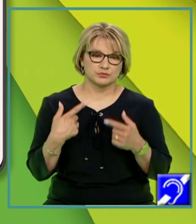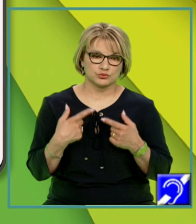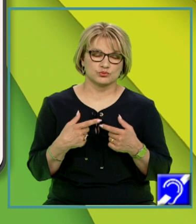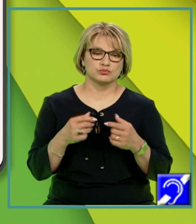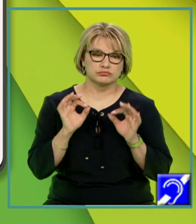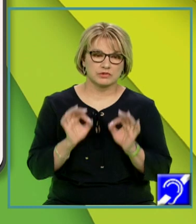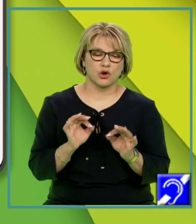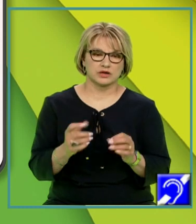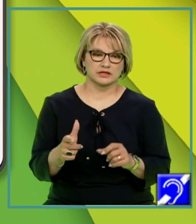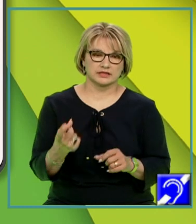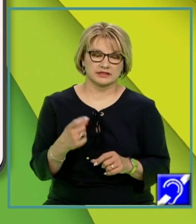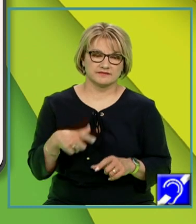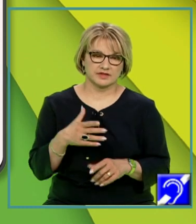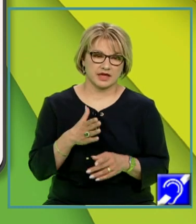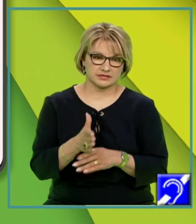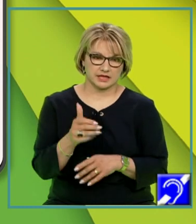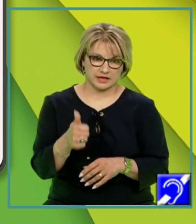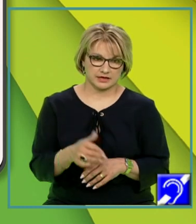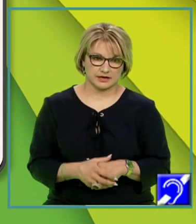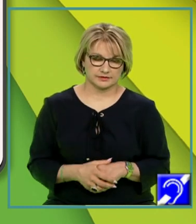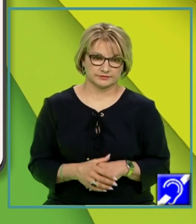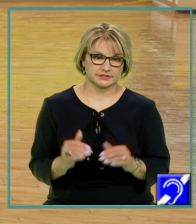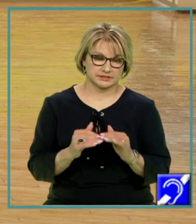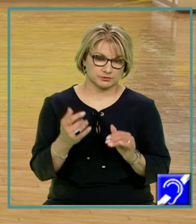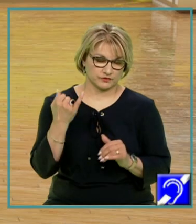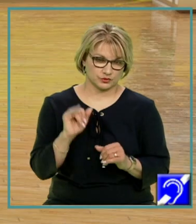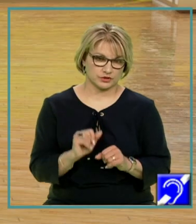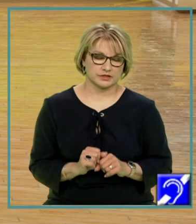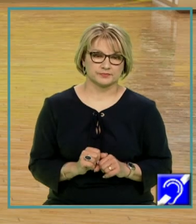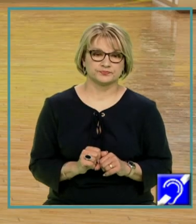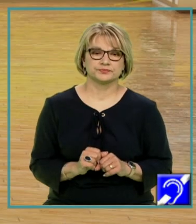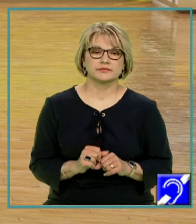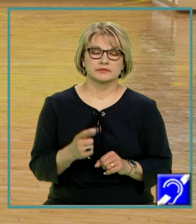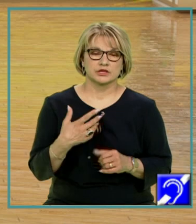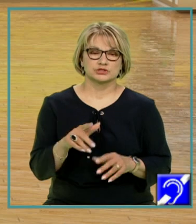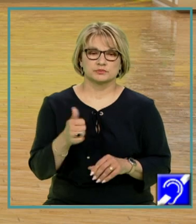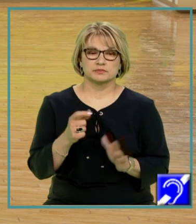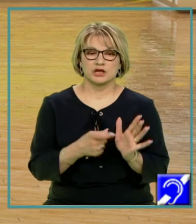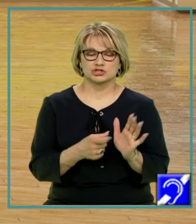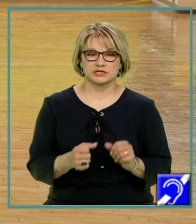reală, care să se potrivească cu un anumit concept. Să începem, deci, cu prima cerință.